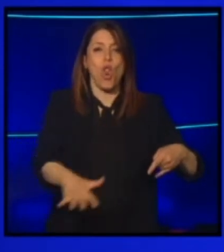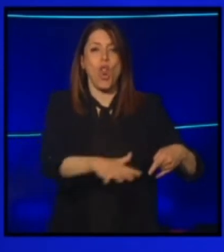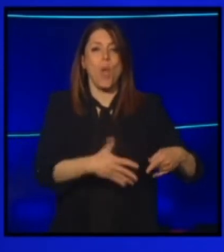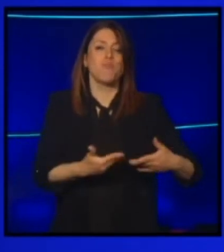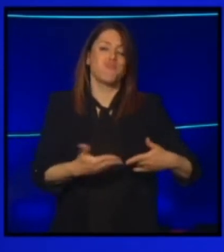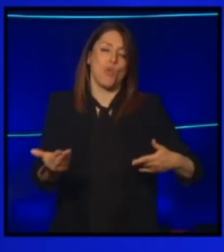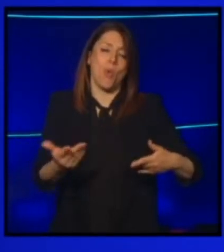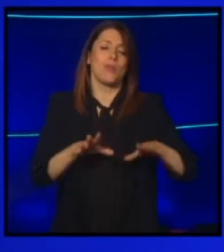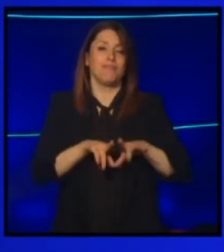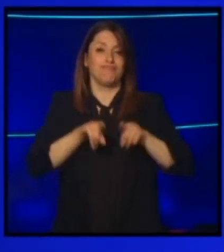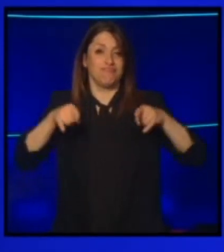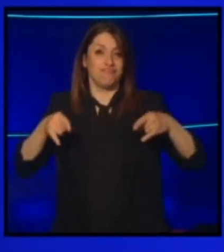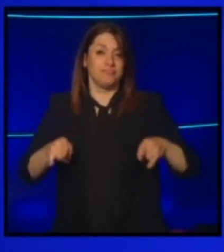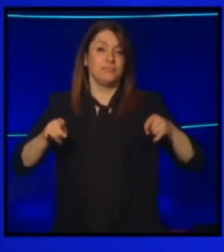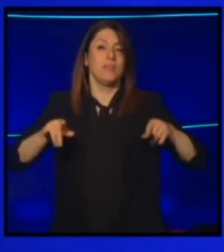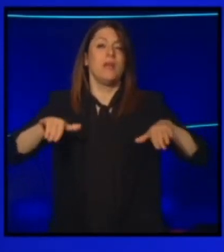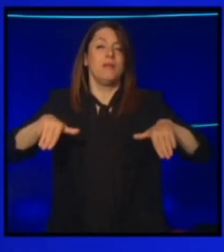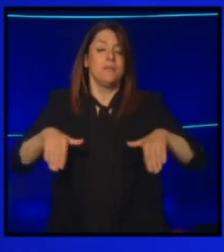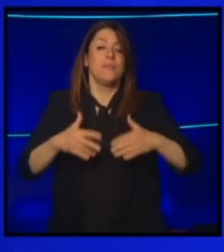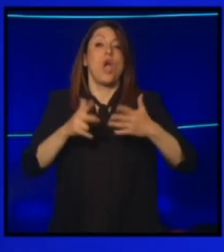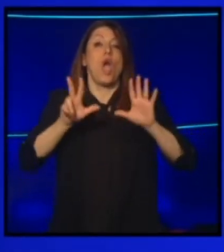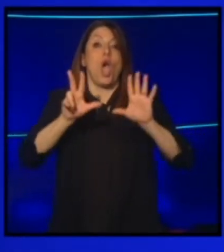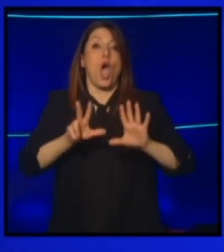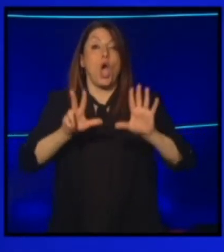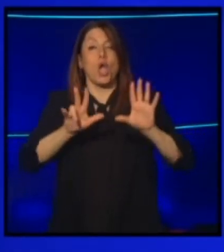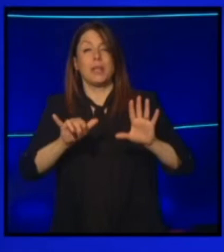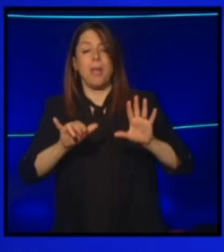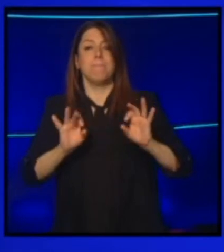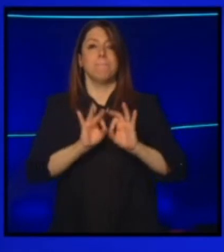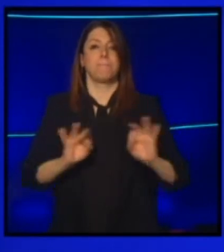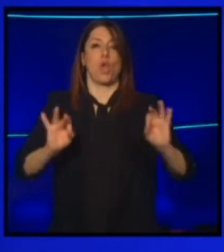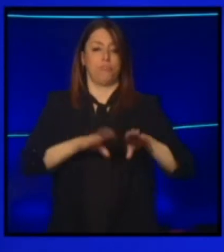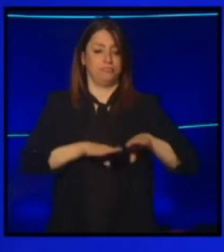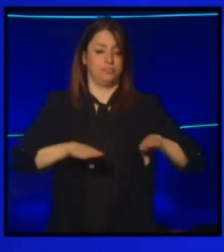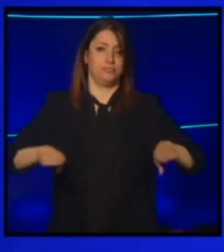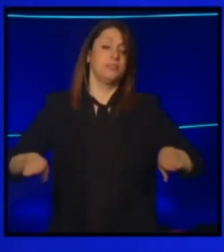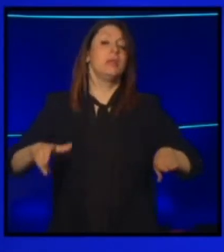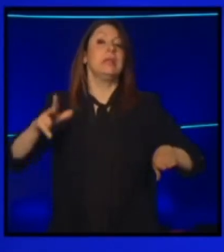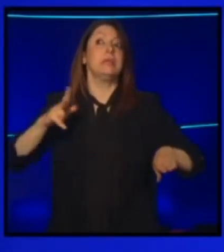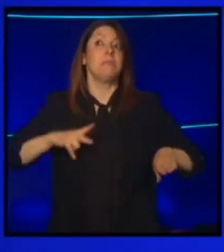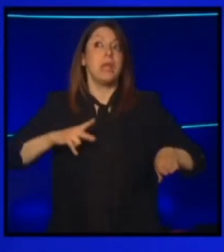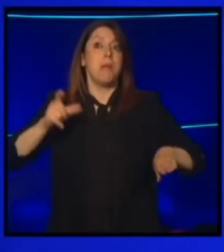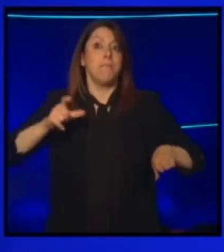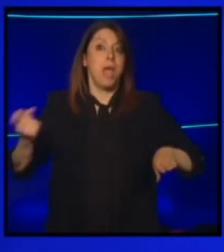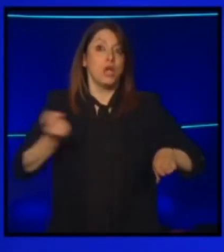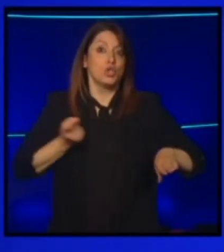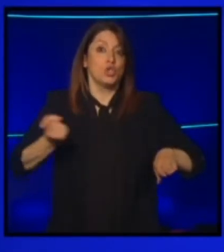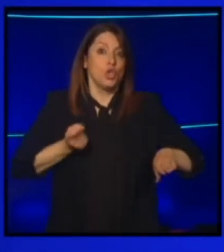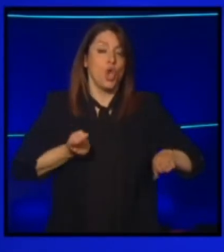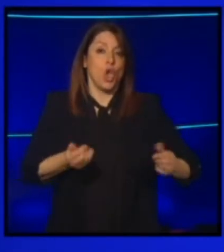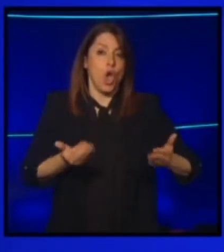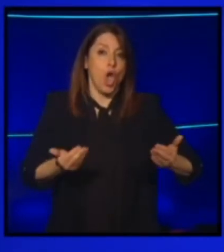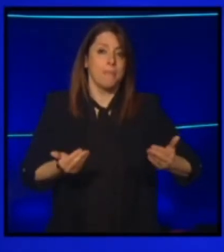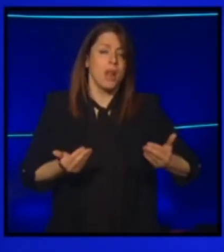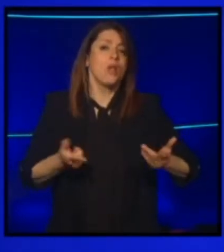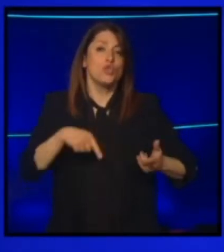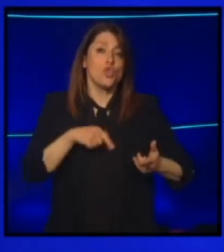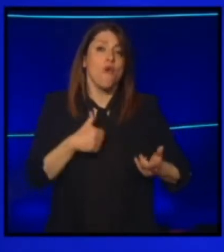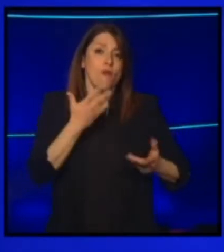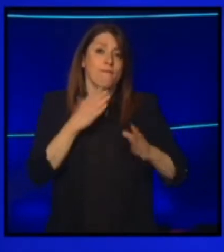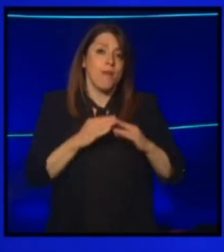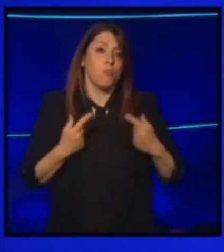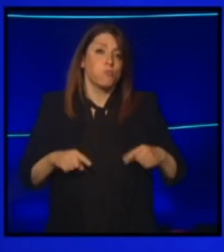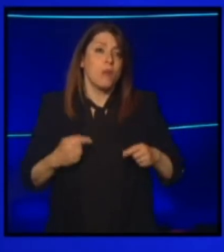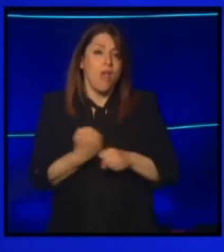Cominciamo, finiamo di aprire le 8, 8 e mezza, con la speranza che scende la gente a comprare. Questa è la nostra via che facciamo tutti i giorni, però